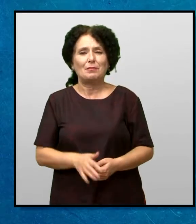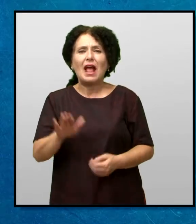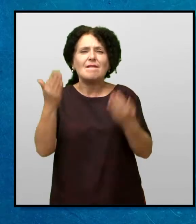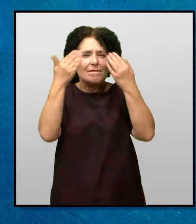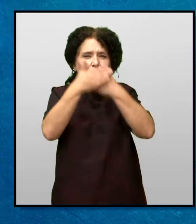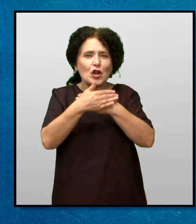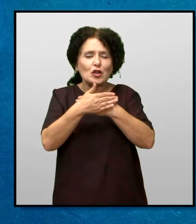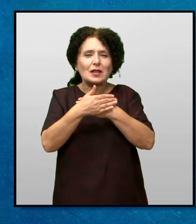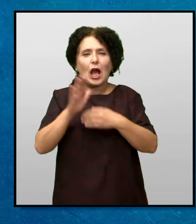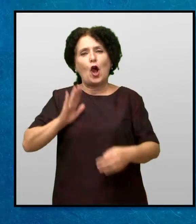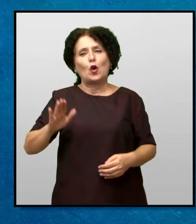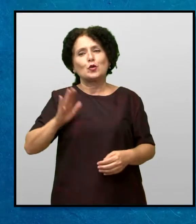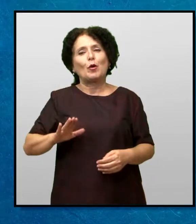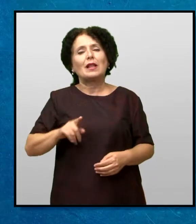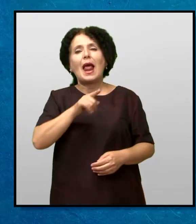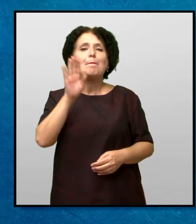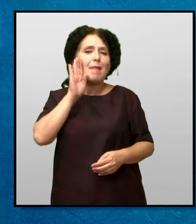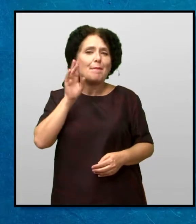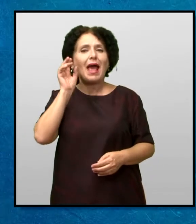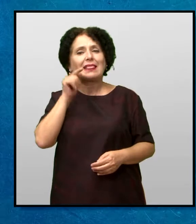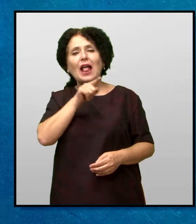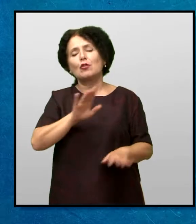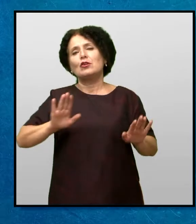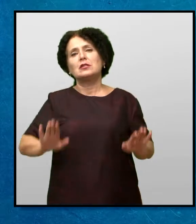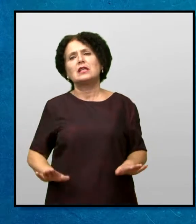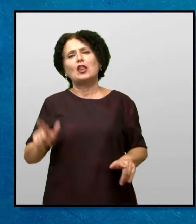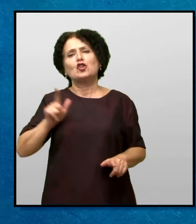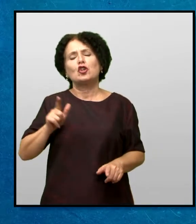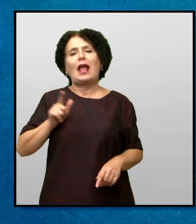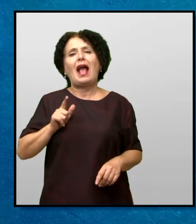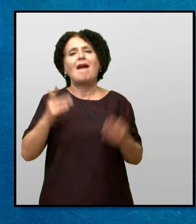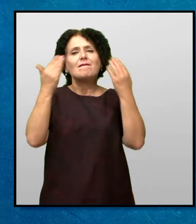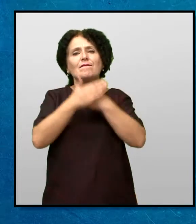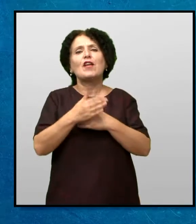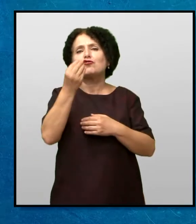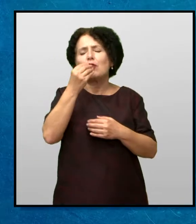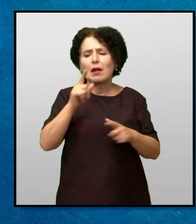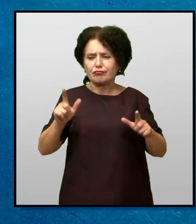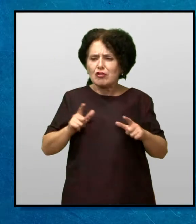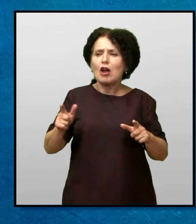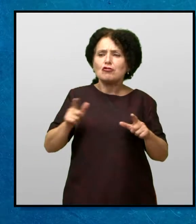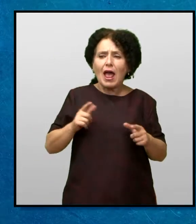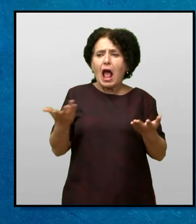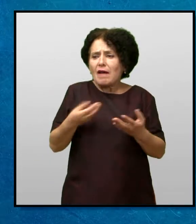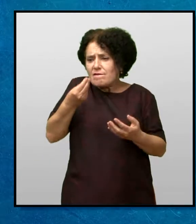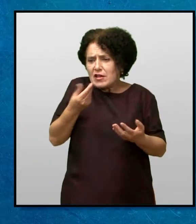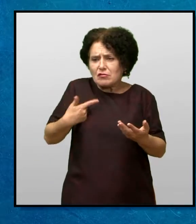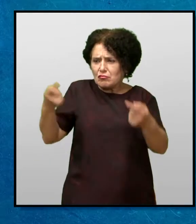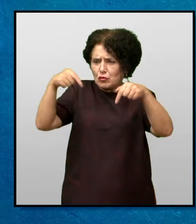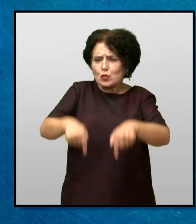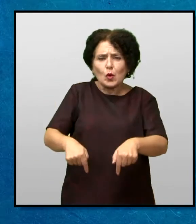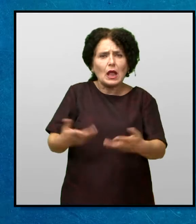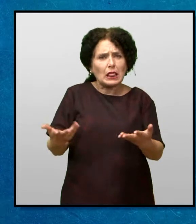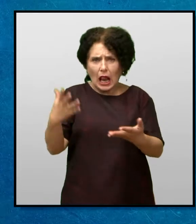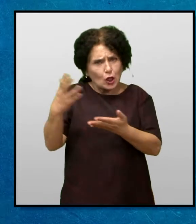Таа вечер, господинот и господијата Джонс седеа и ја чекаа Мери за вечера Какви вести ке донесе